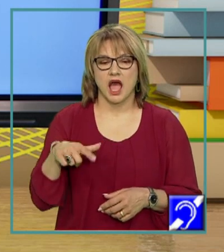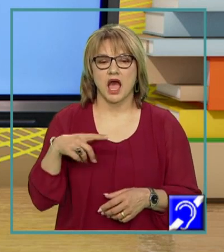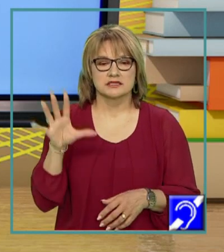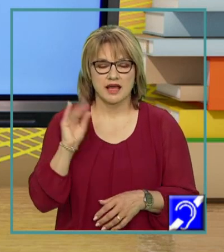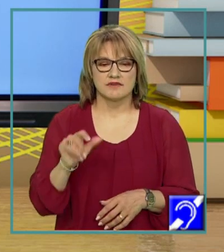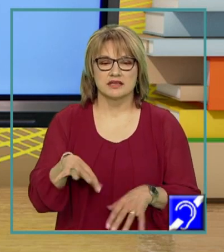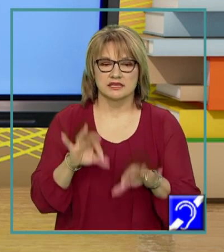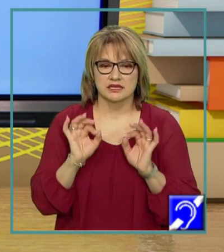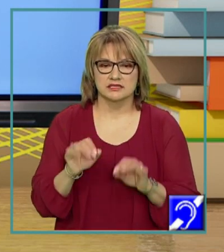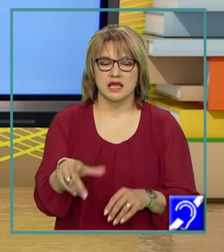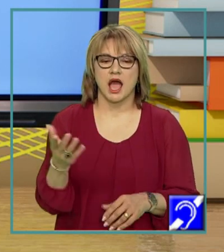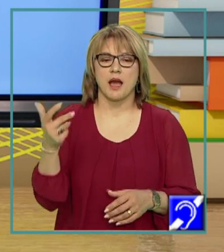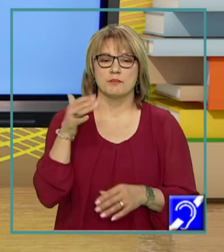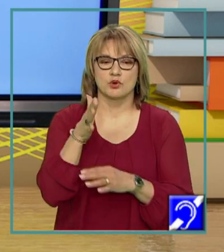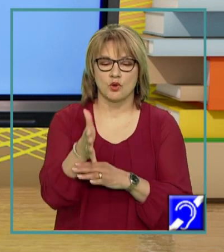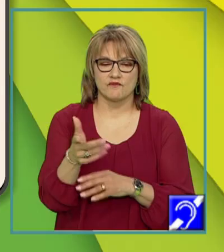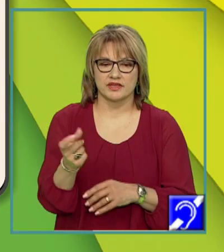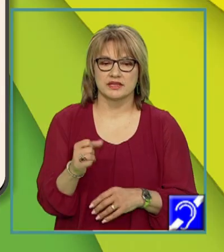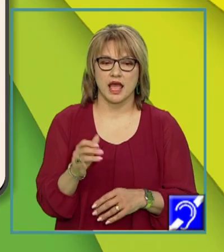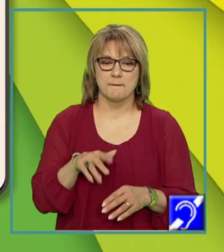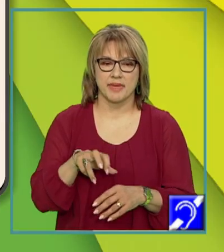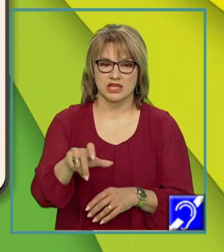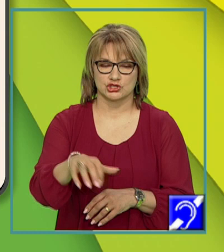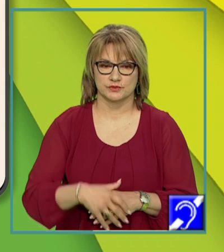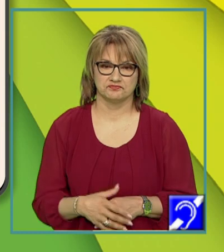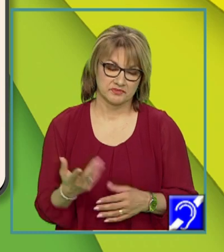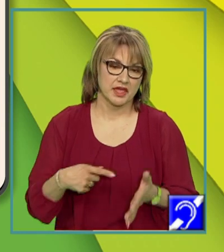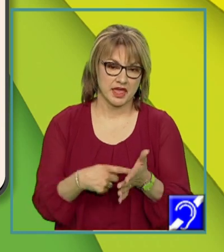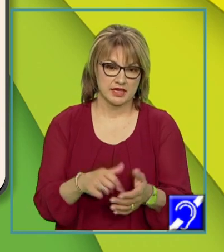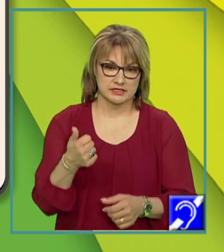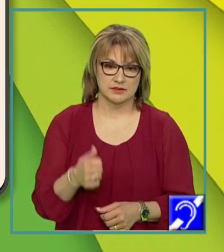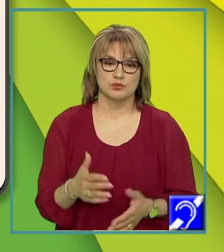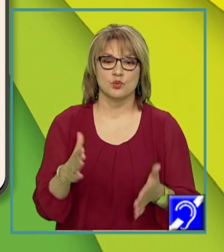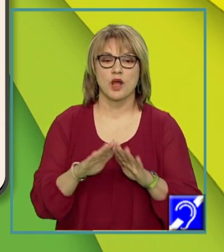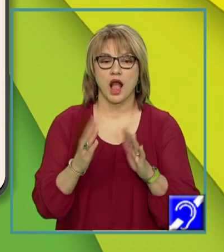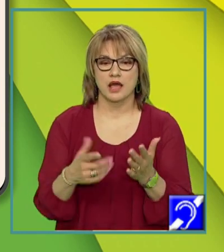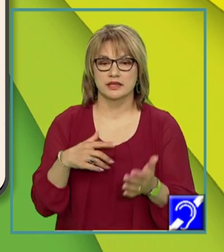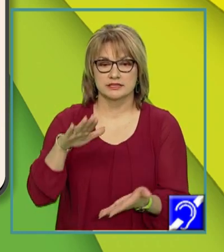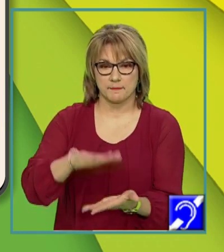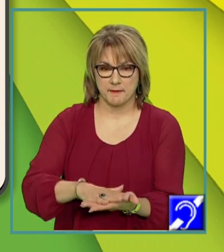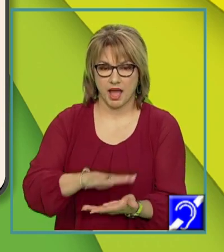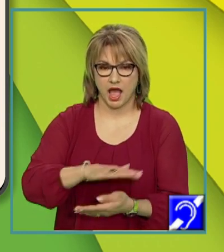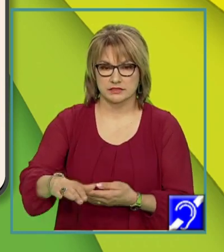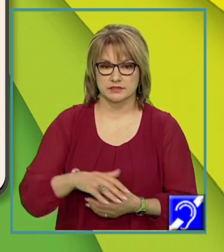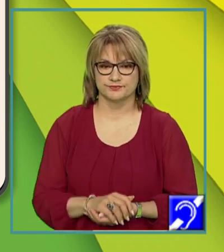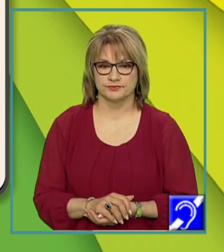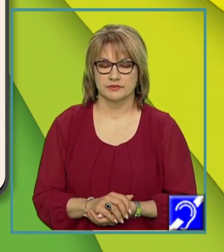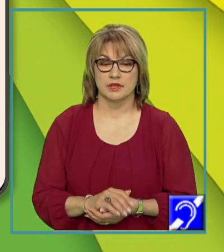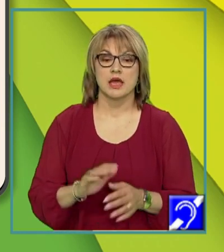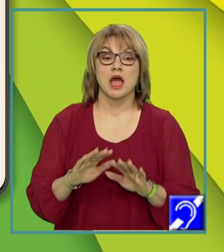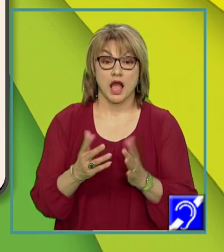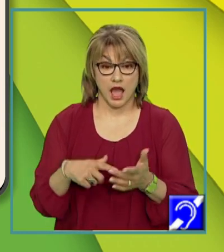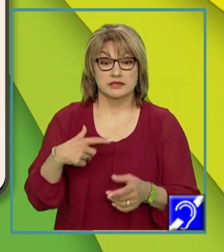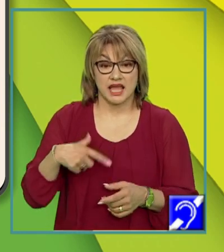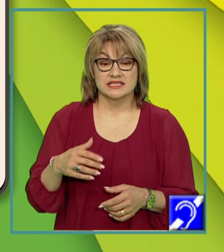a se găsi, a proveni, a merge. Iată, în primul exemplu, cartea este pe masă. Cartea se